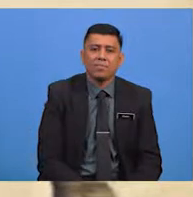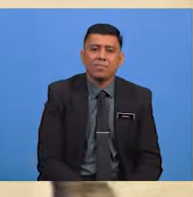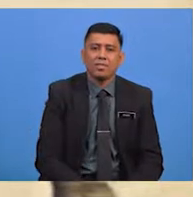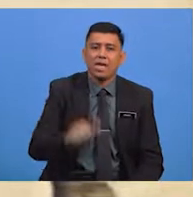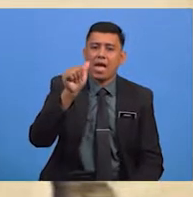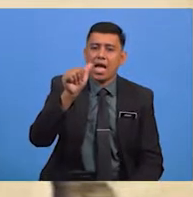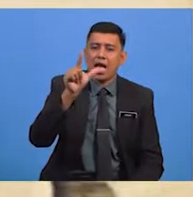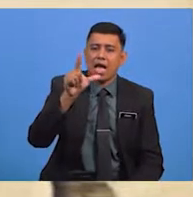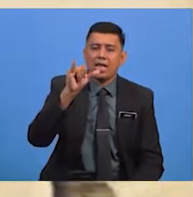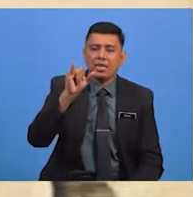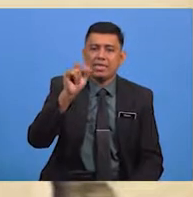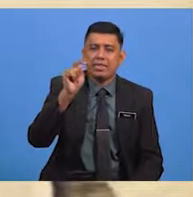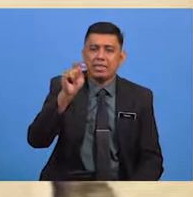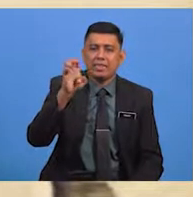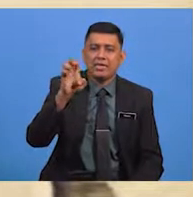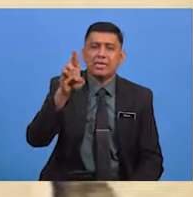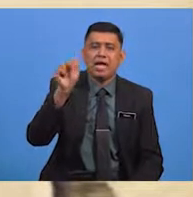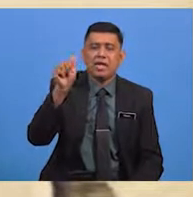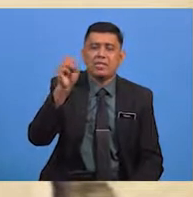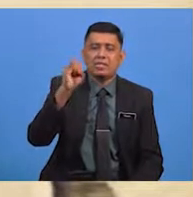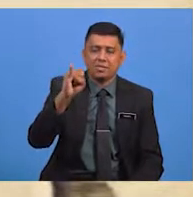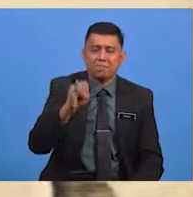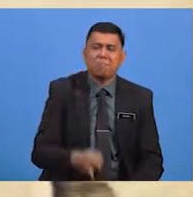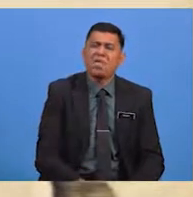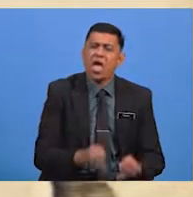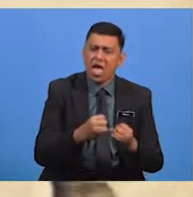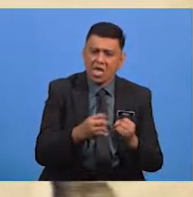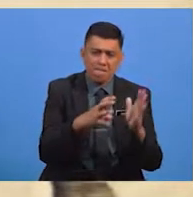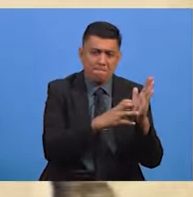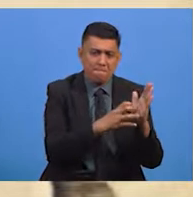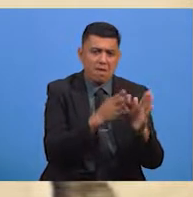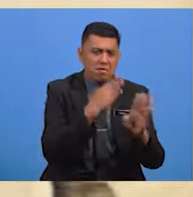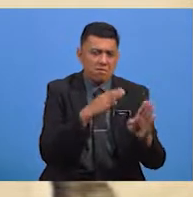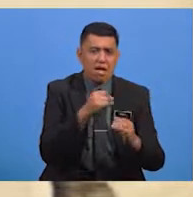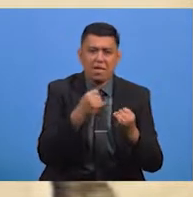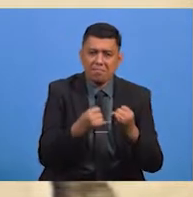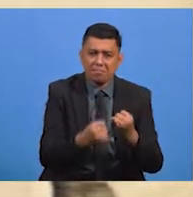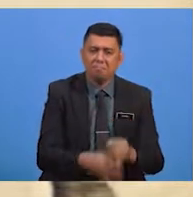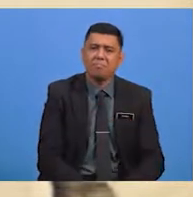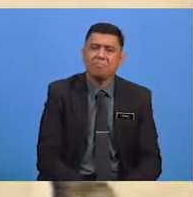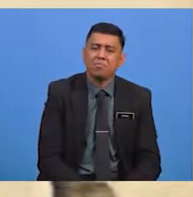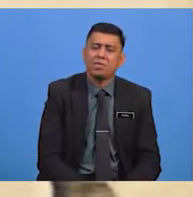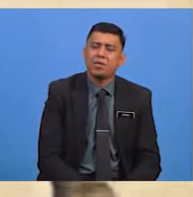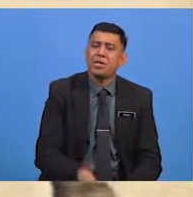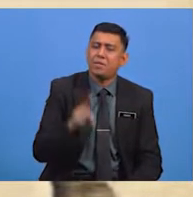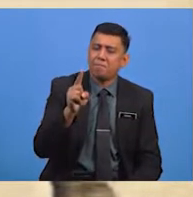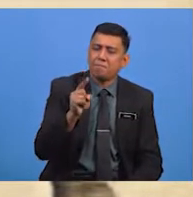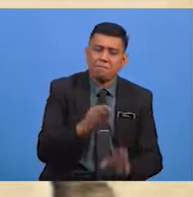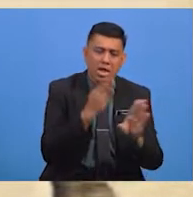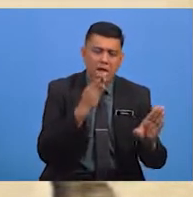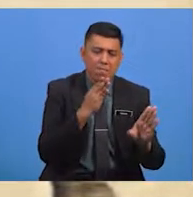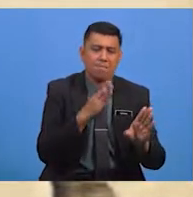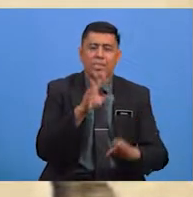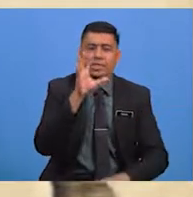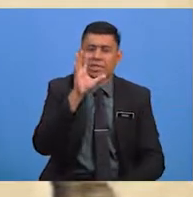Aliterasi Pada Baris Terakhir Rangkap Kedua Dan Baris Pertama